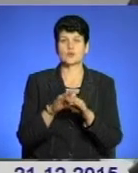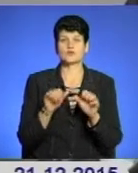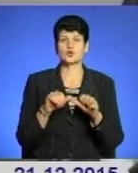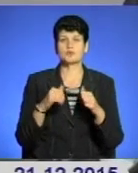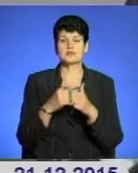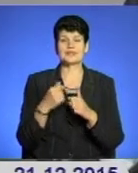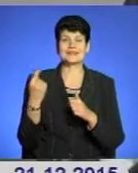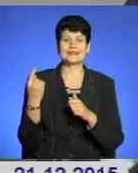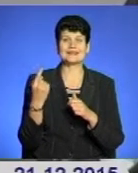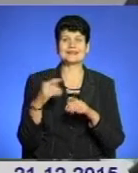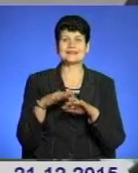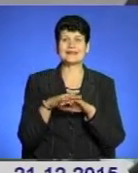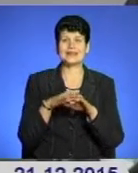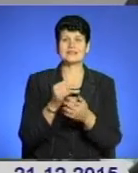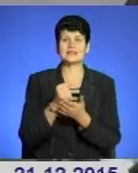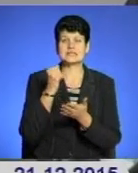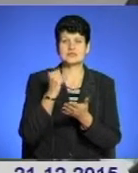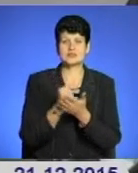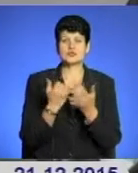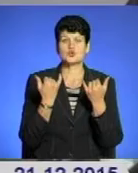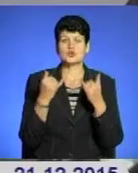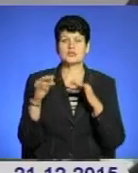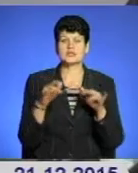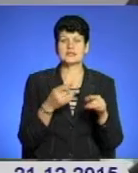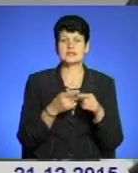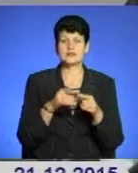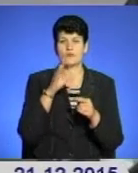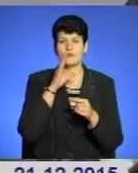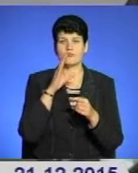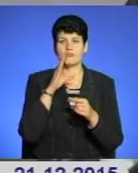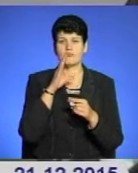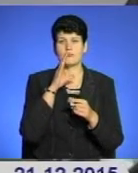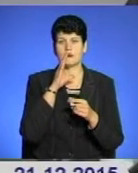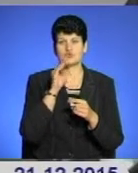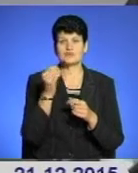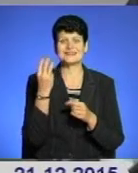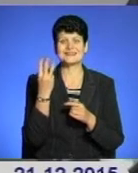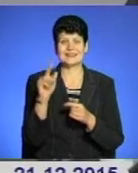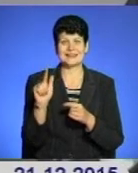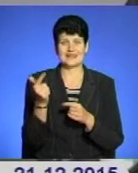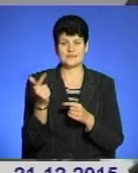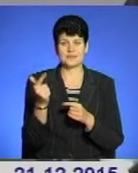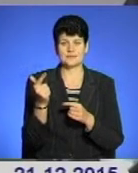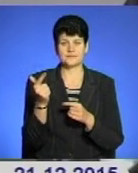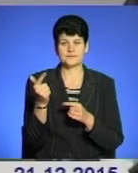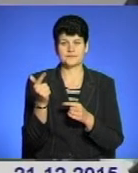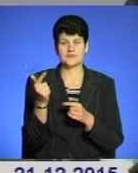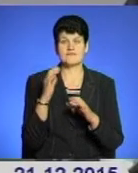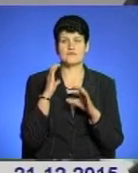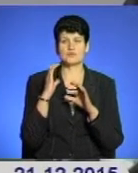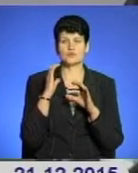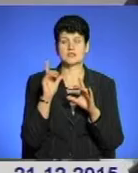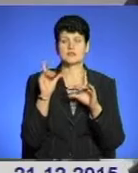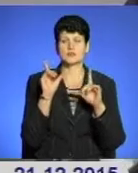тариф затверджений сьогодні діючий, це в маршрутному таксі 3 гривні, в автобусах, які